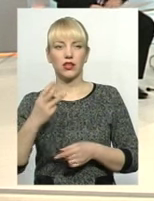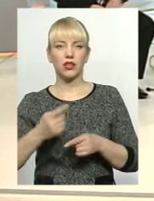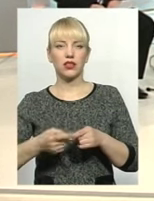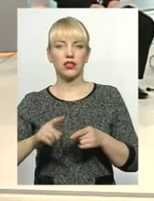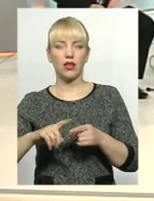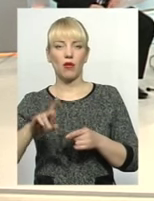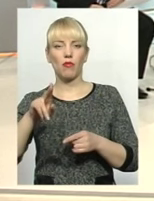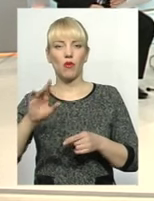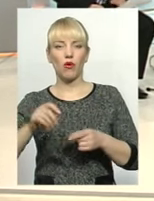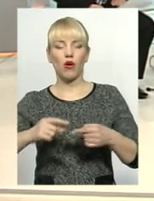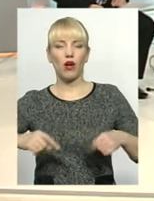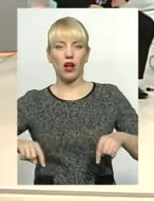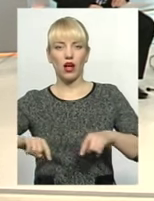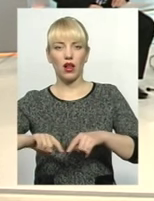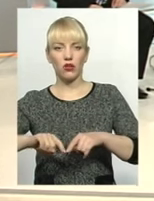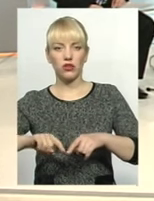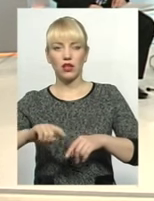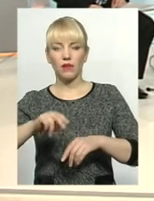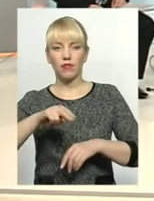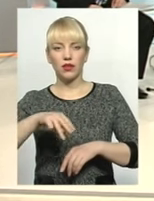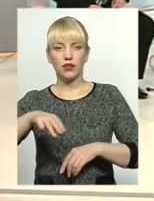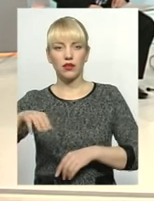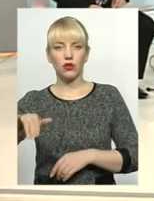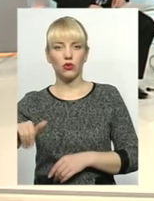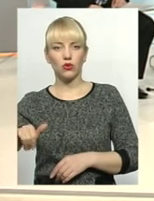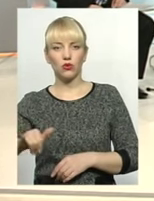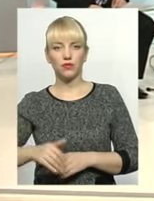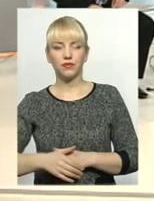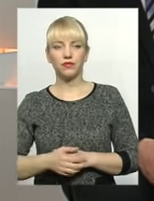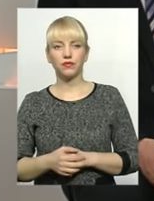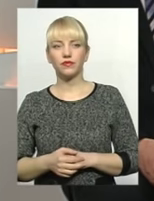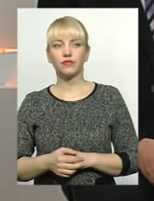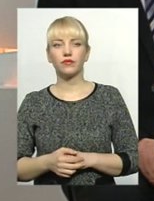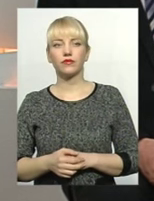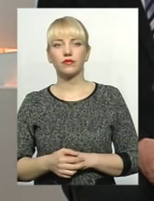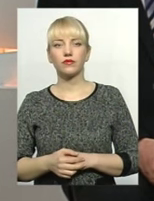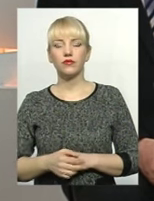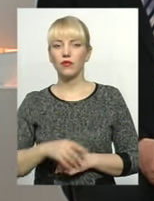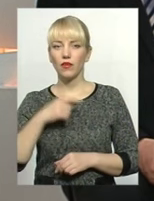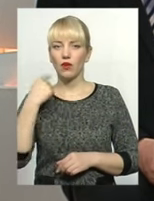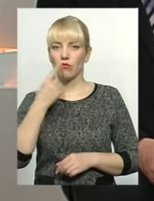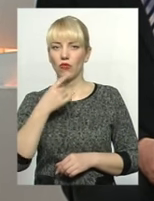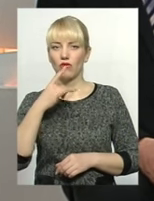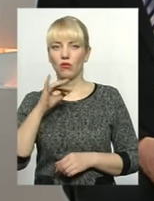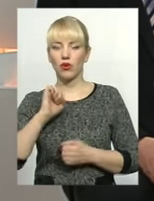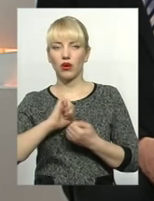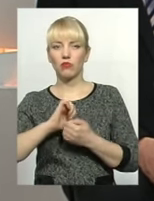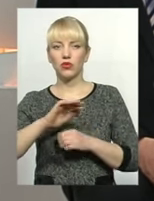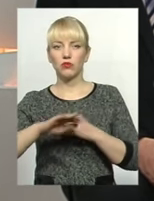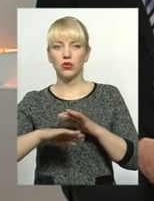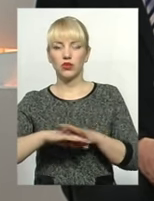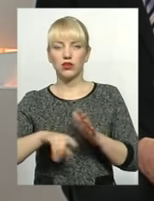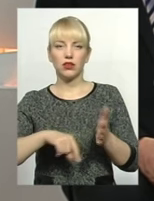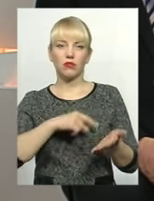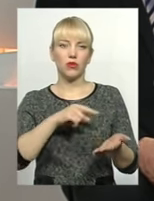галузі саме по професійно-технічних навчальних закладах. Мова йде про Кам'янець-Подільський, місто